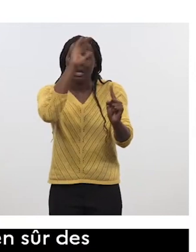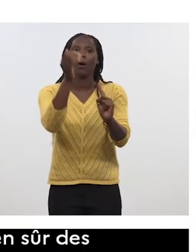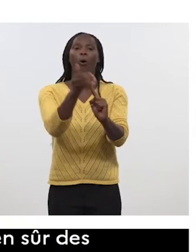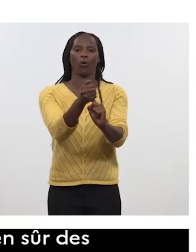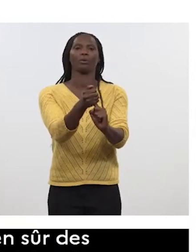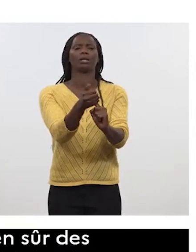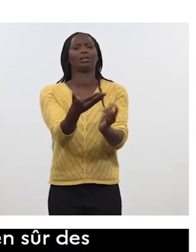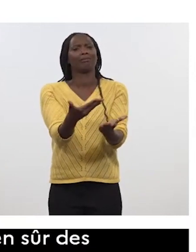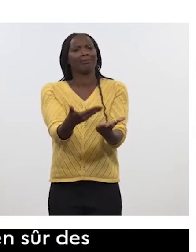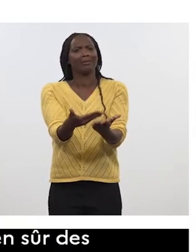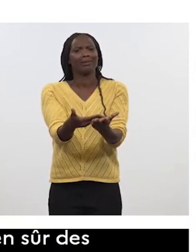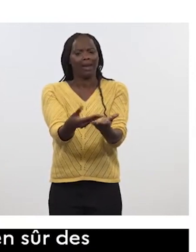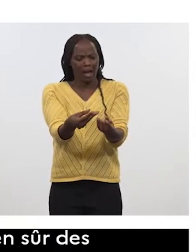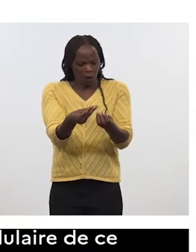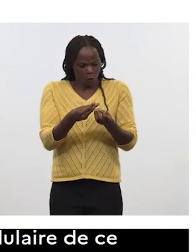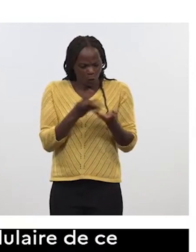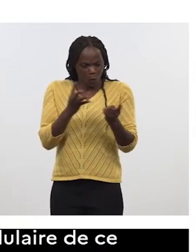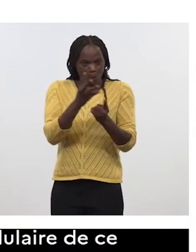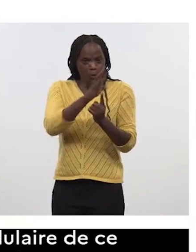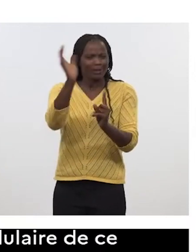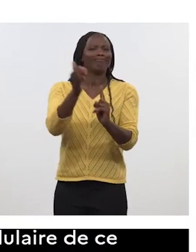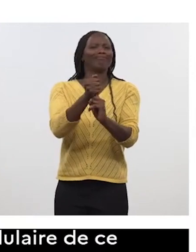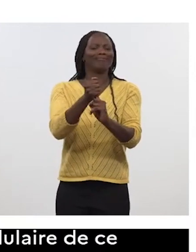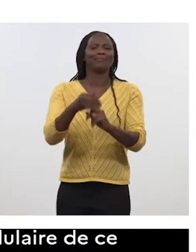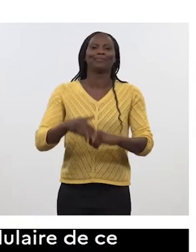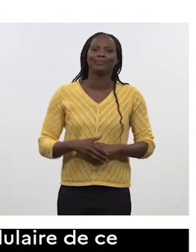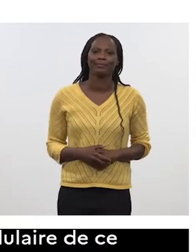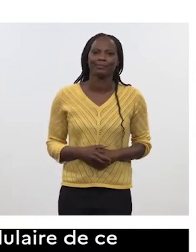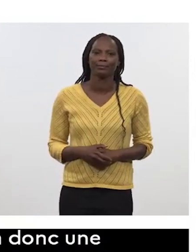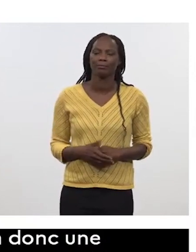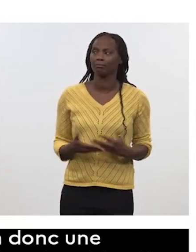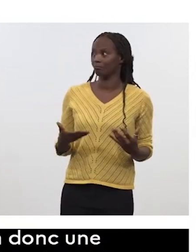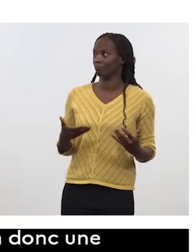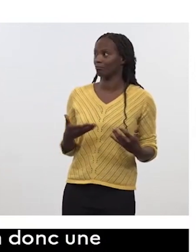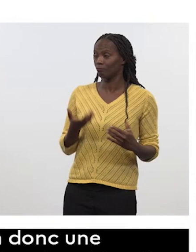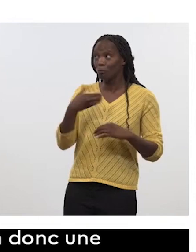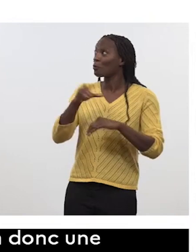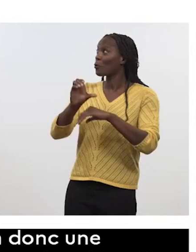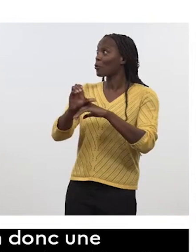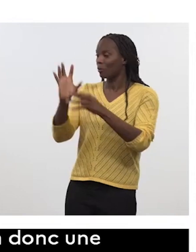c'est la clé aussi de ce projet. En complément, évidemment, complètement en ligne